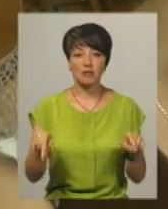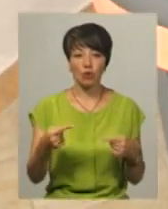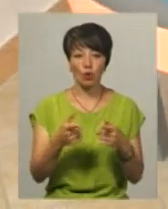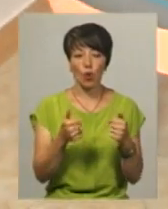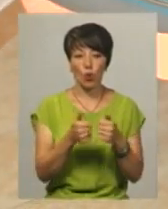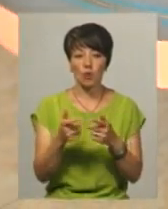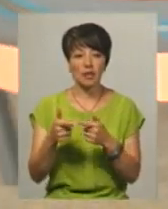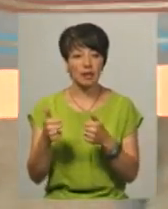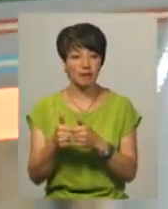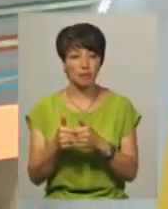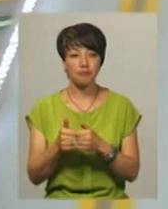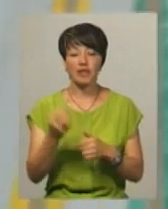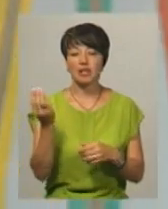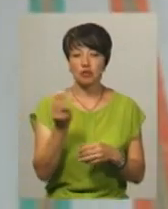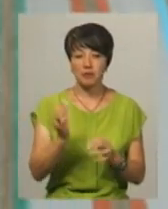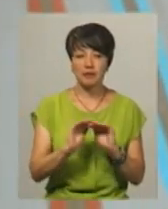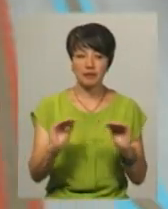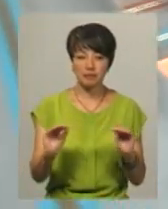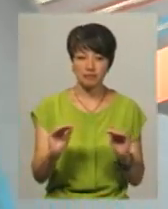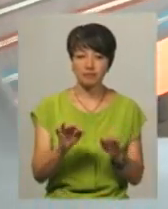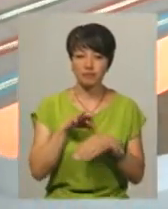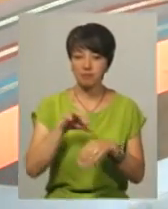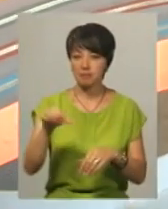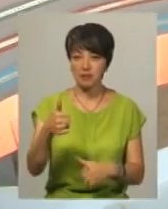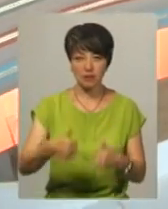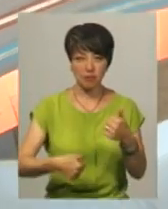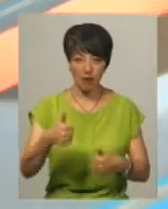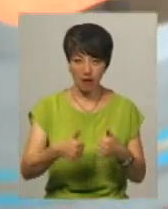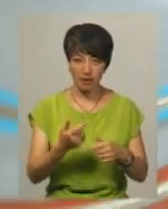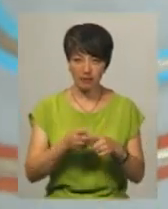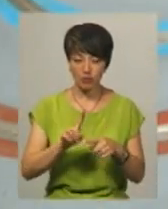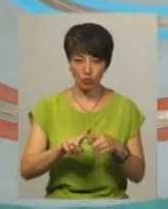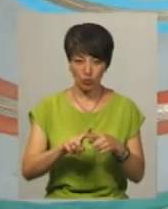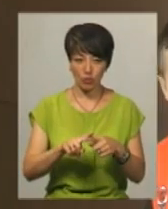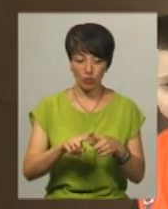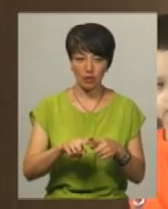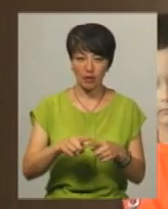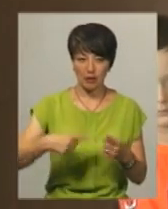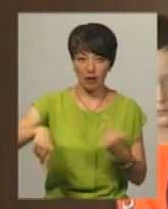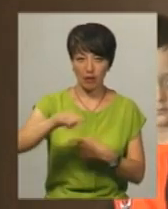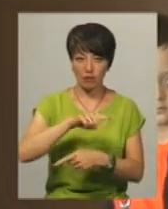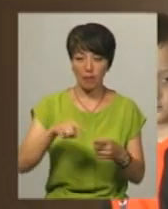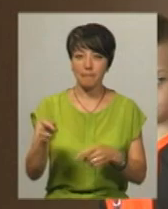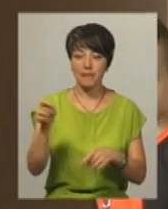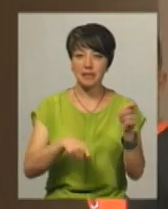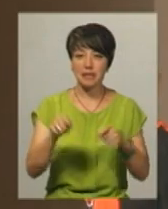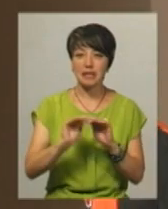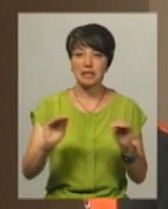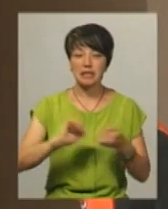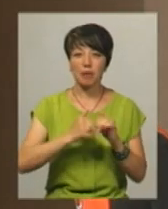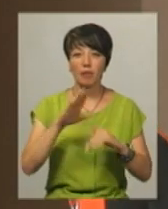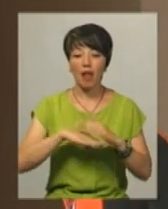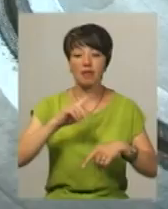гуртків. Шепетівські гуртківці провели цього місяця перші змагання з автотрасового моделювання, на які приїздили школярі з Кавянця-Подільського.